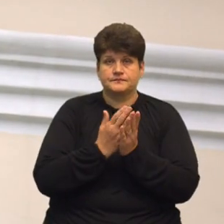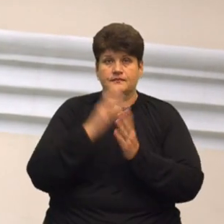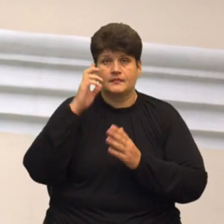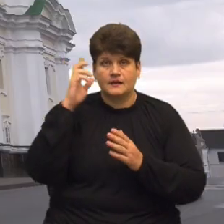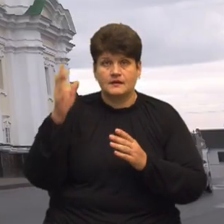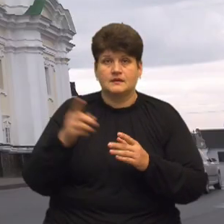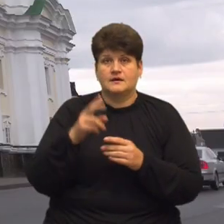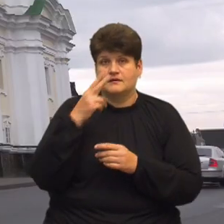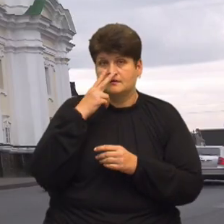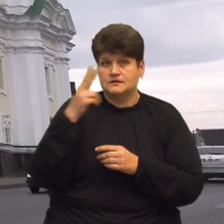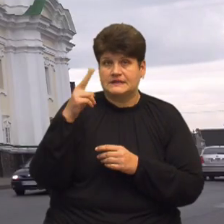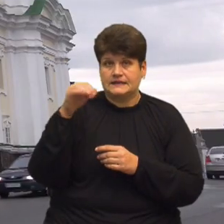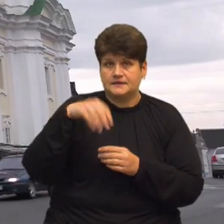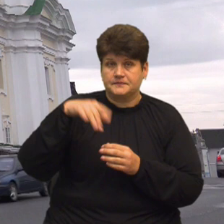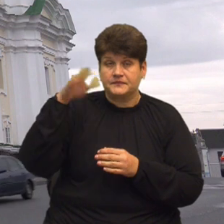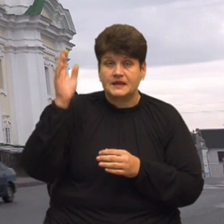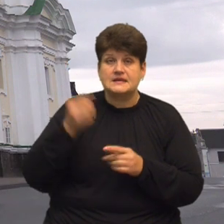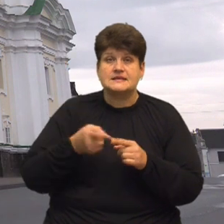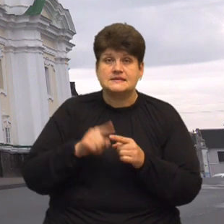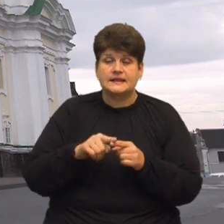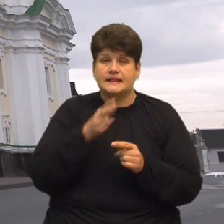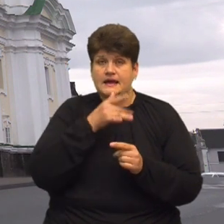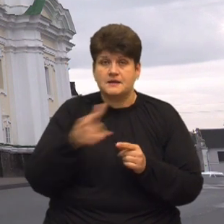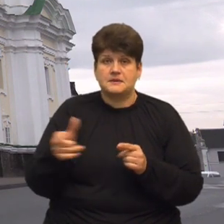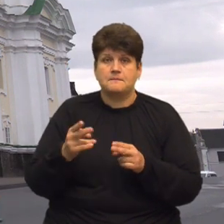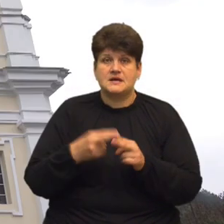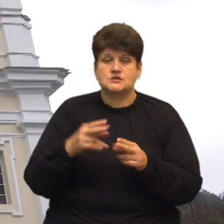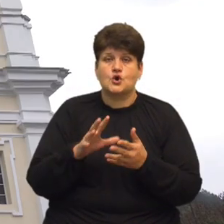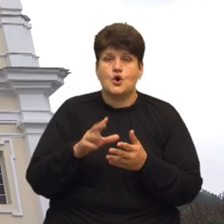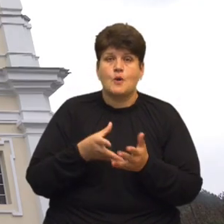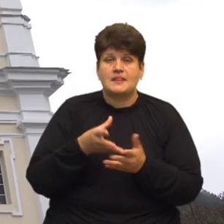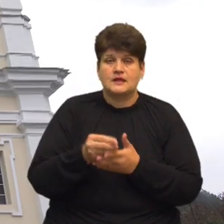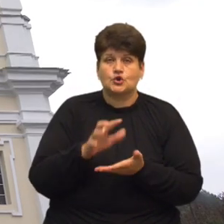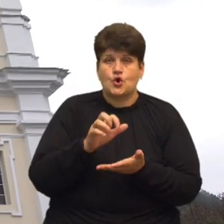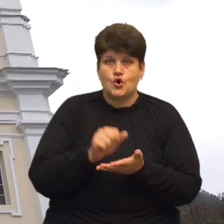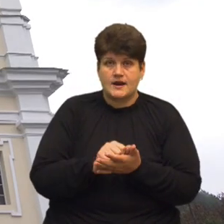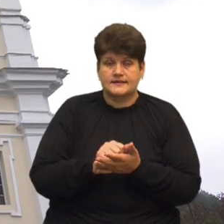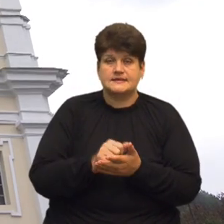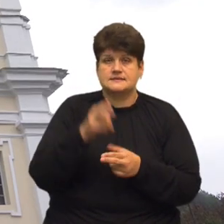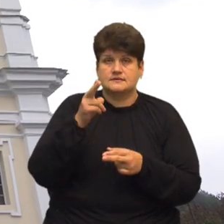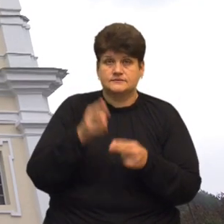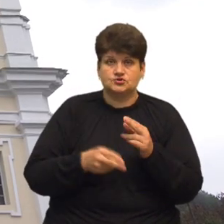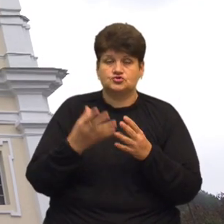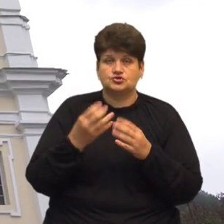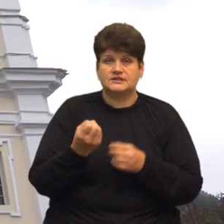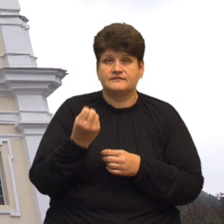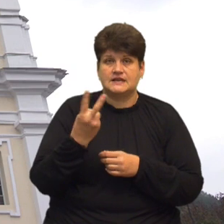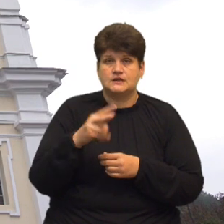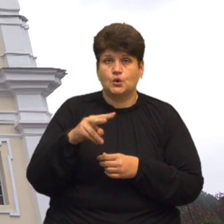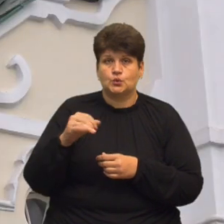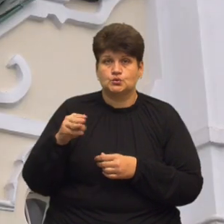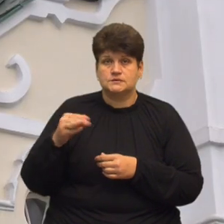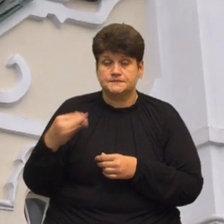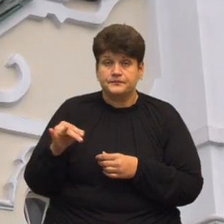йде дим Термін безоплатної оренди цих приміщень Православної церкви Московського патріархату завершився ще 12 лютого